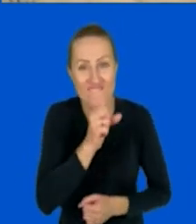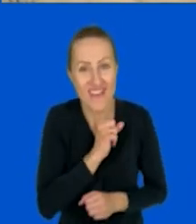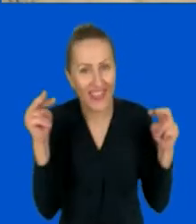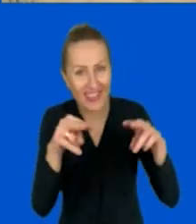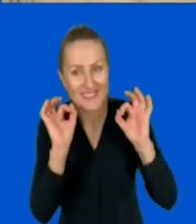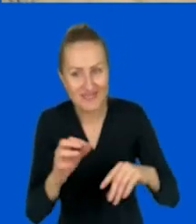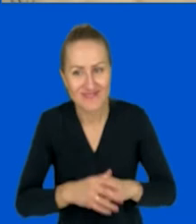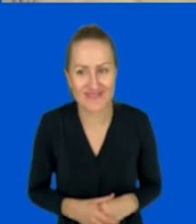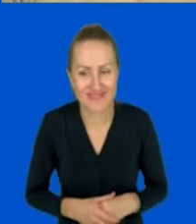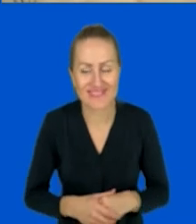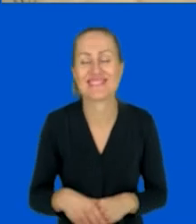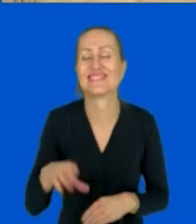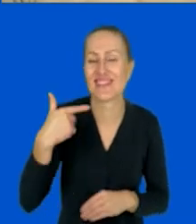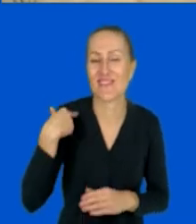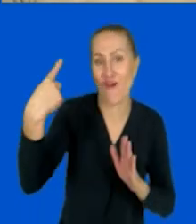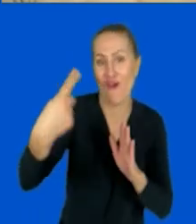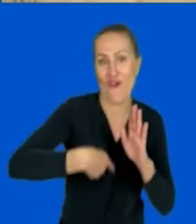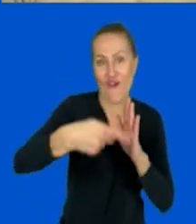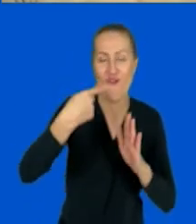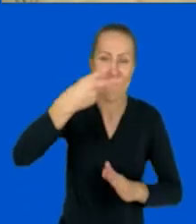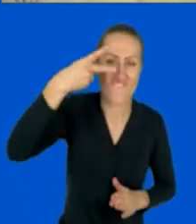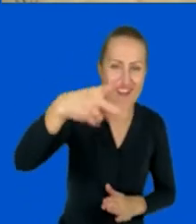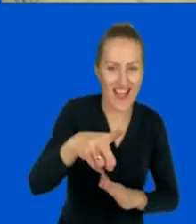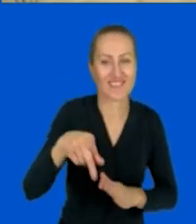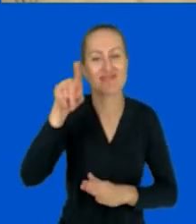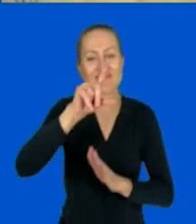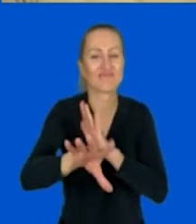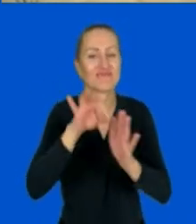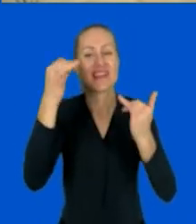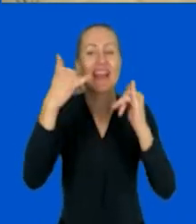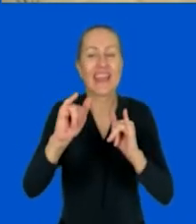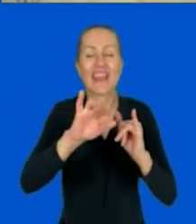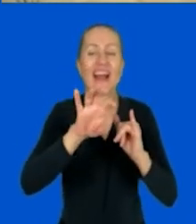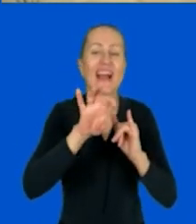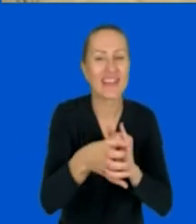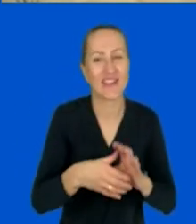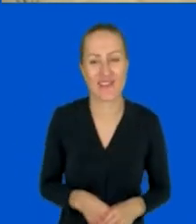Dobrze. Ja puszczę kółko jeszcze raz, żebyśmy mogli sobie wylosować jeść w taką silną kategorię.